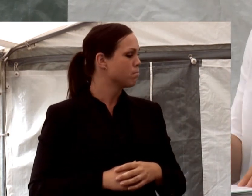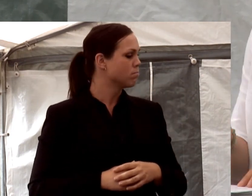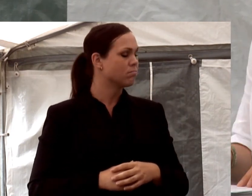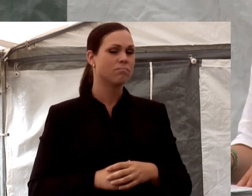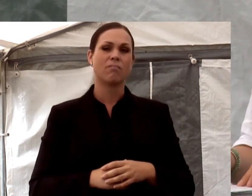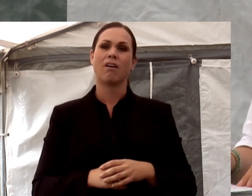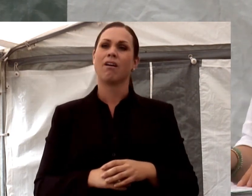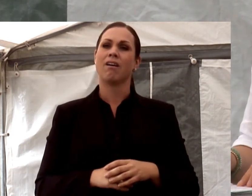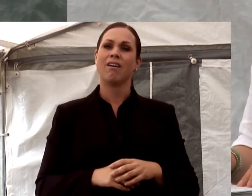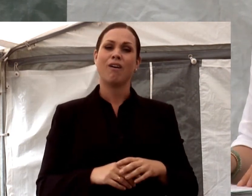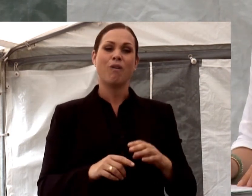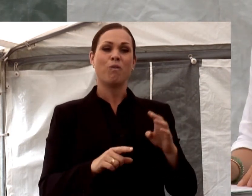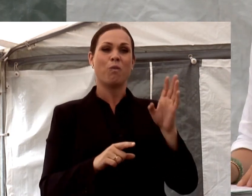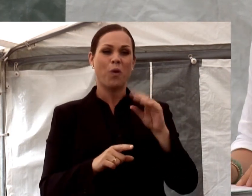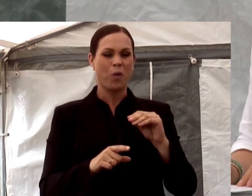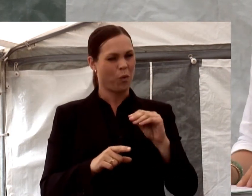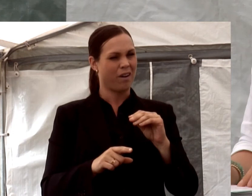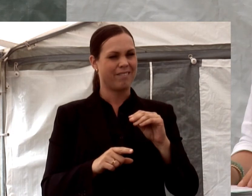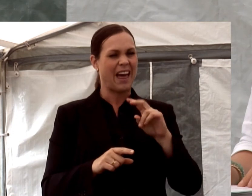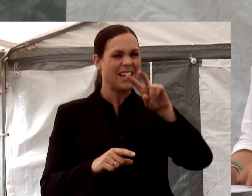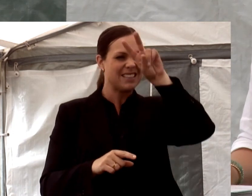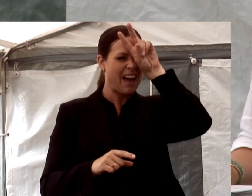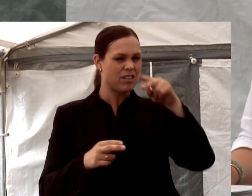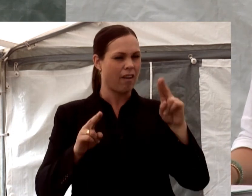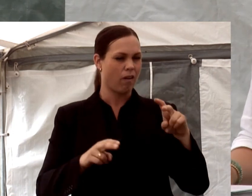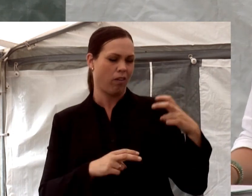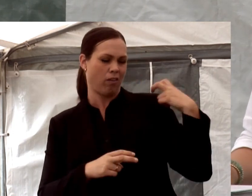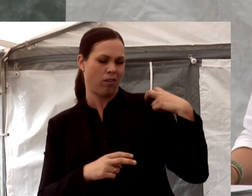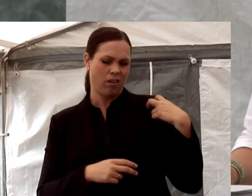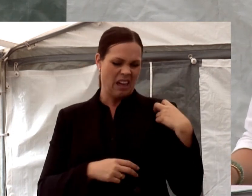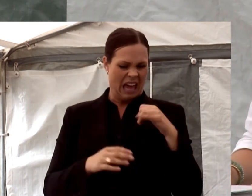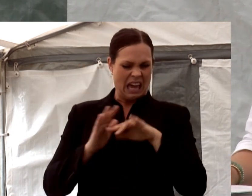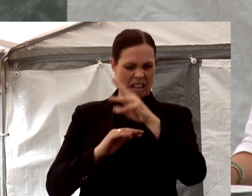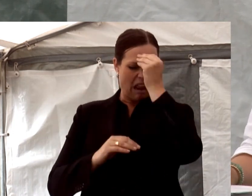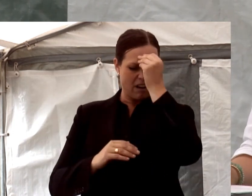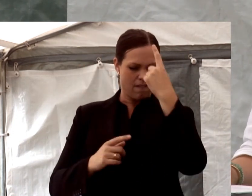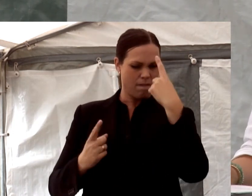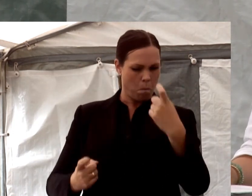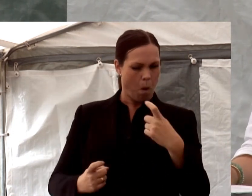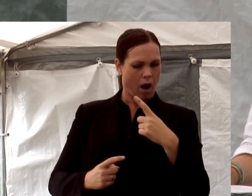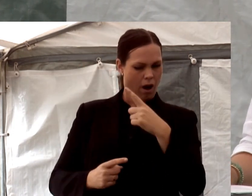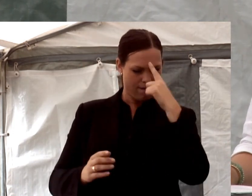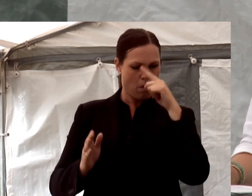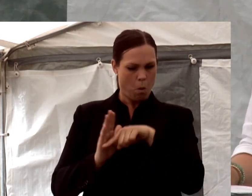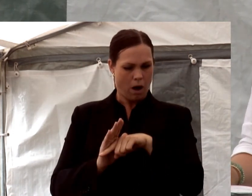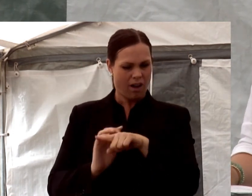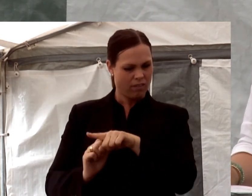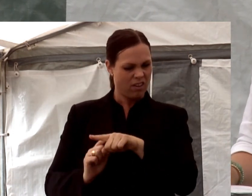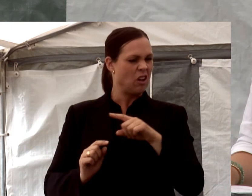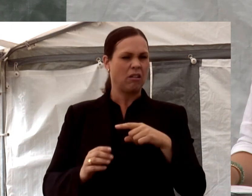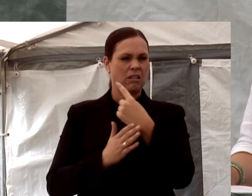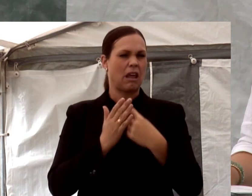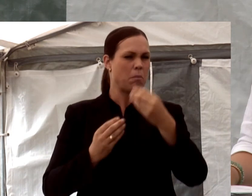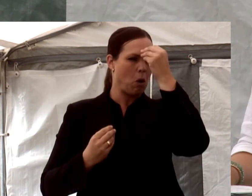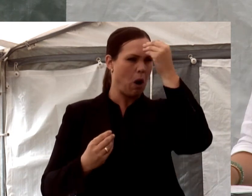Då kommer ju ändå den lilla djävulensadvokaten och knackar mig på axeln och säger Men inlärningsförmåga? Äldre har ändå sämre